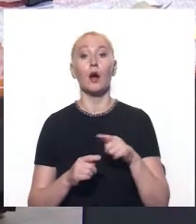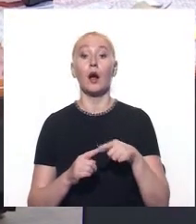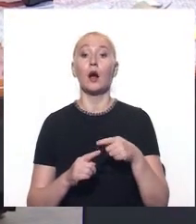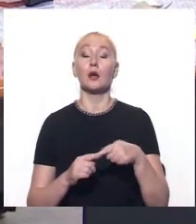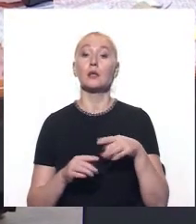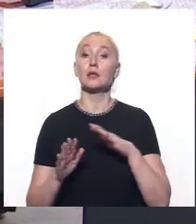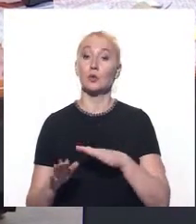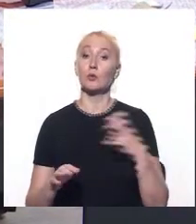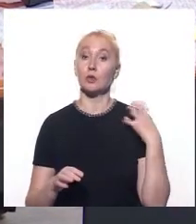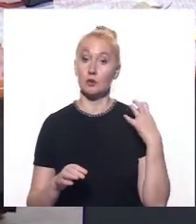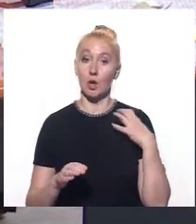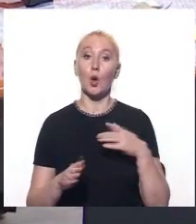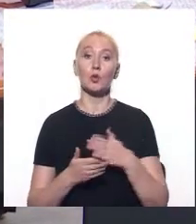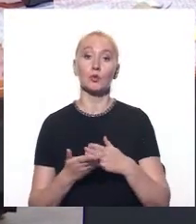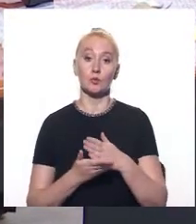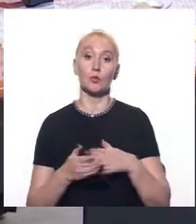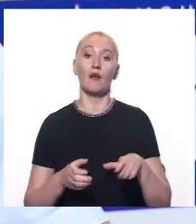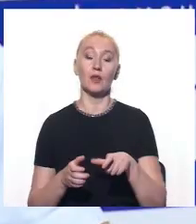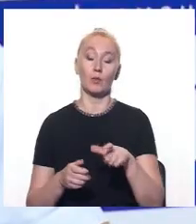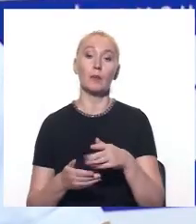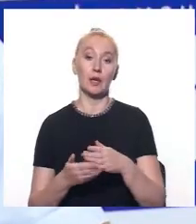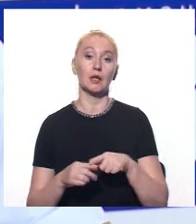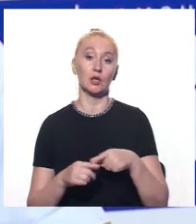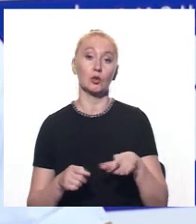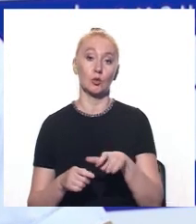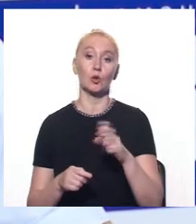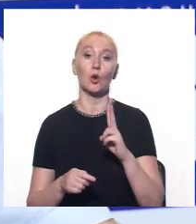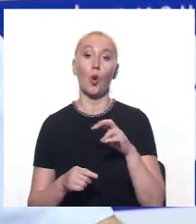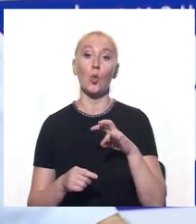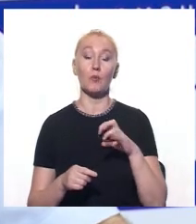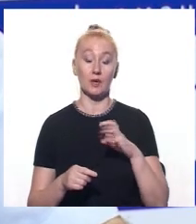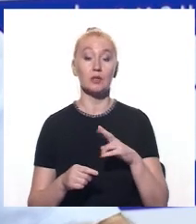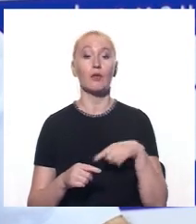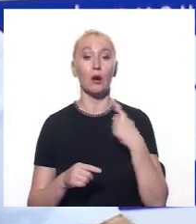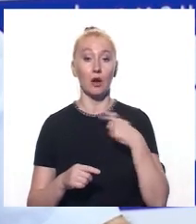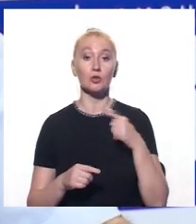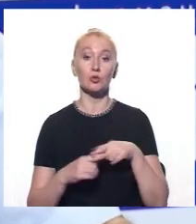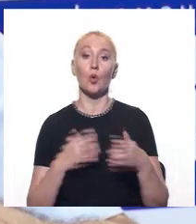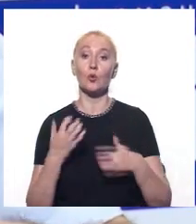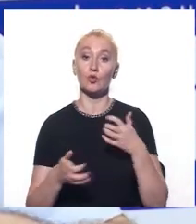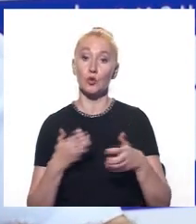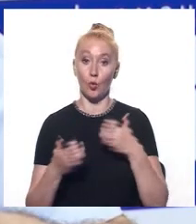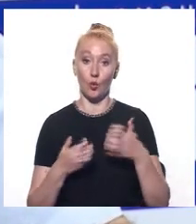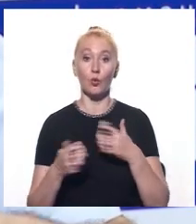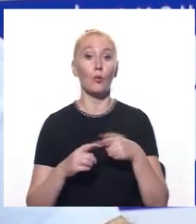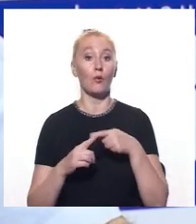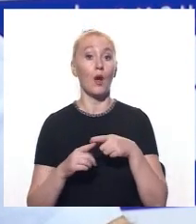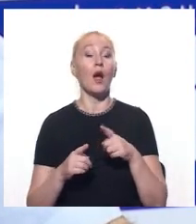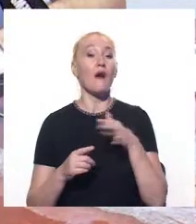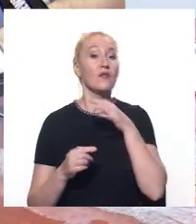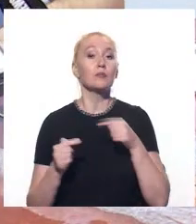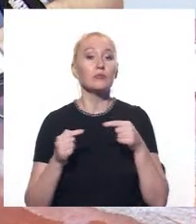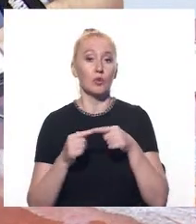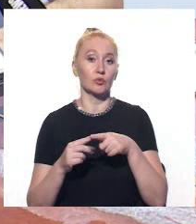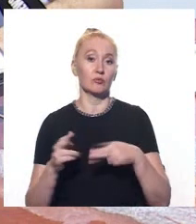начальника Служби автомобільних доріг України в області Олександр Коломійців каже, що розкопки строкам будівництва не заважають.